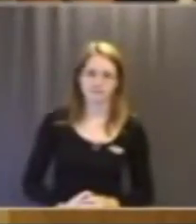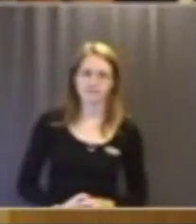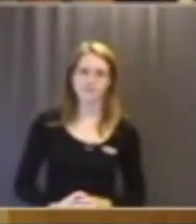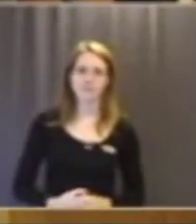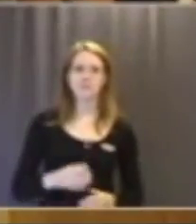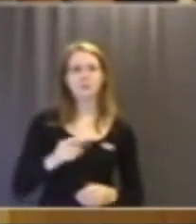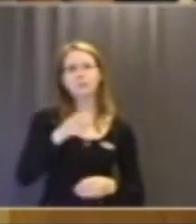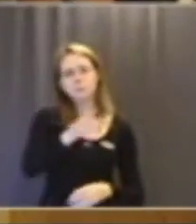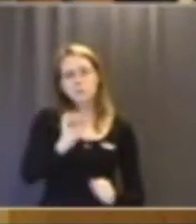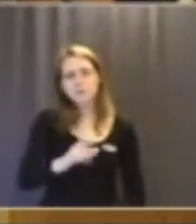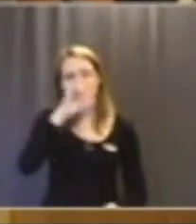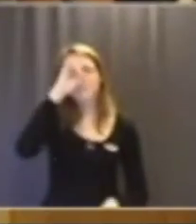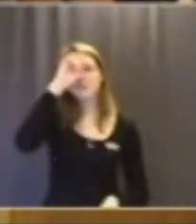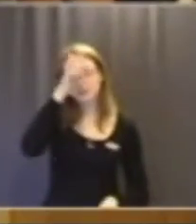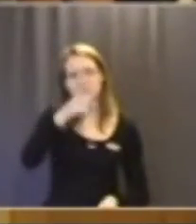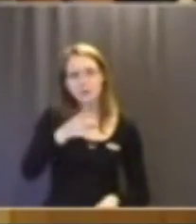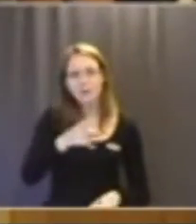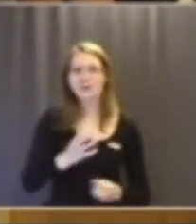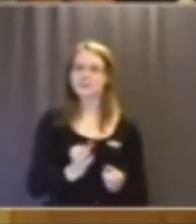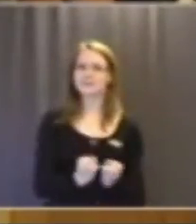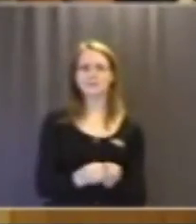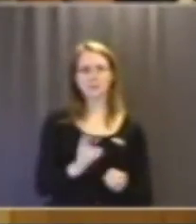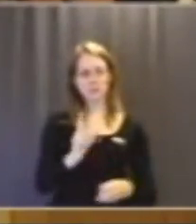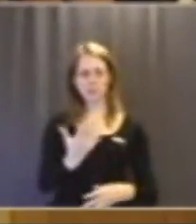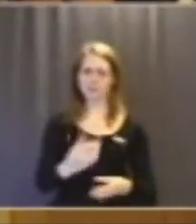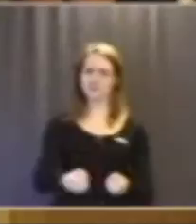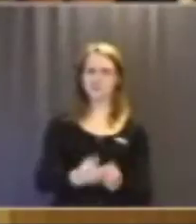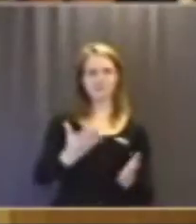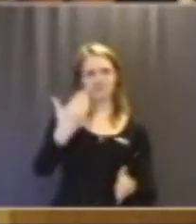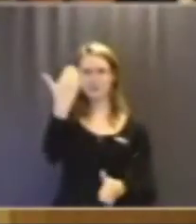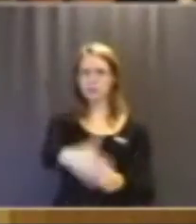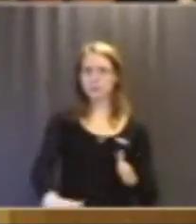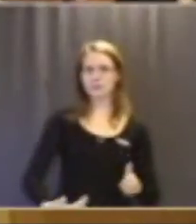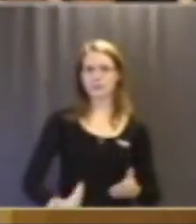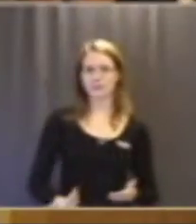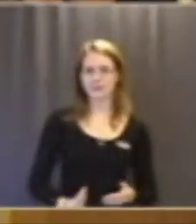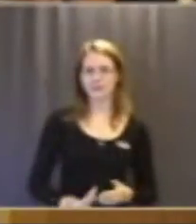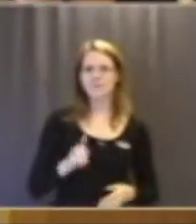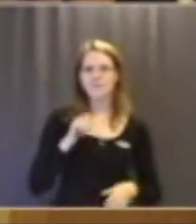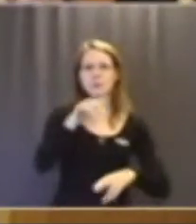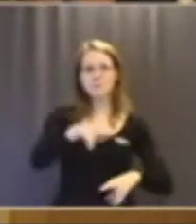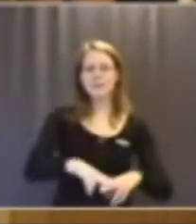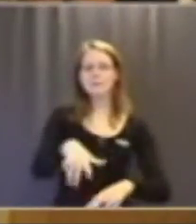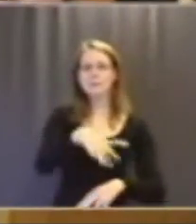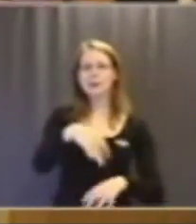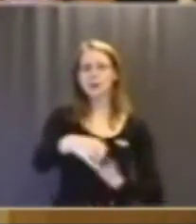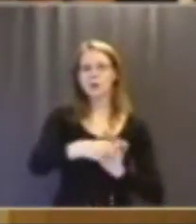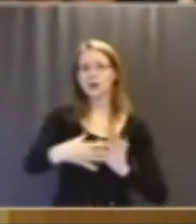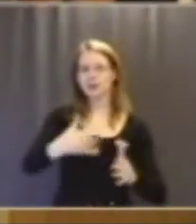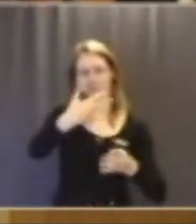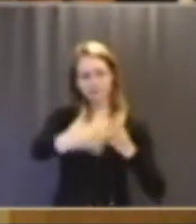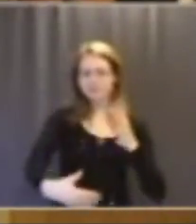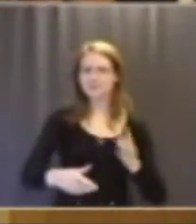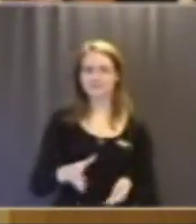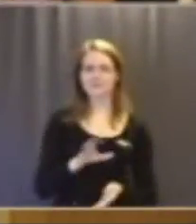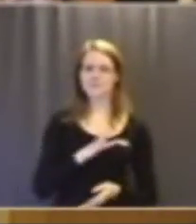Ja men inse då att spelet är för gånget va? Flygplatsens miljöskäl och så vidare